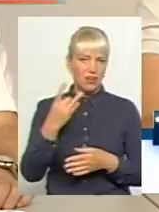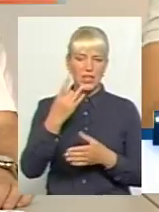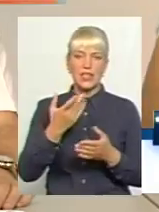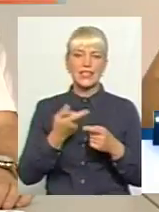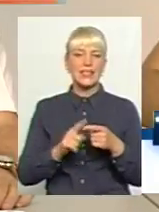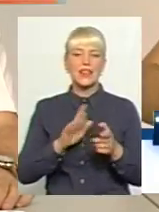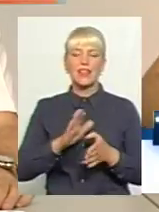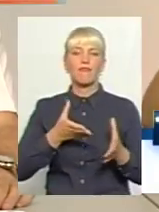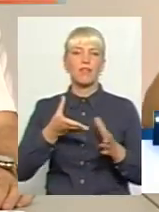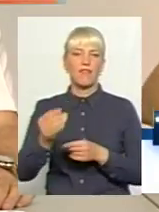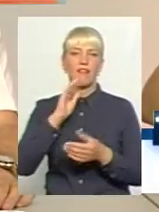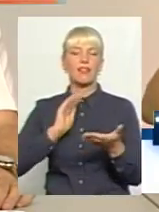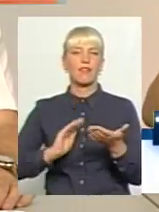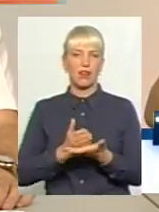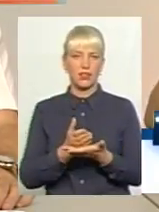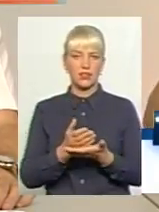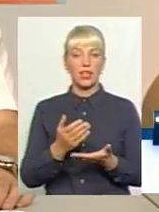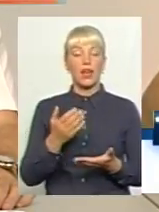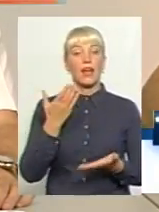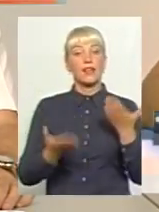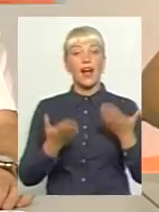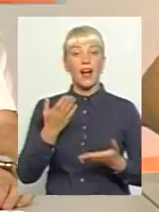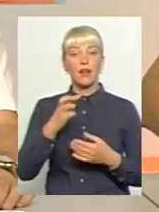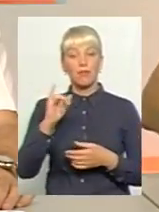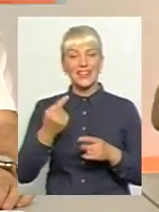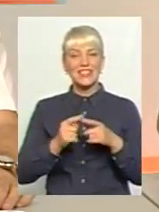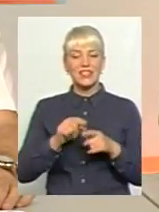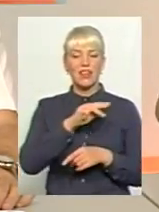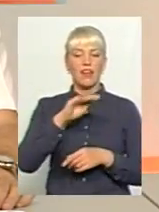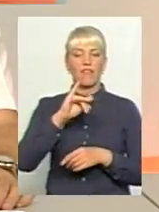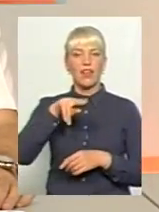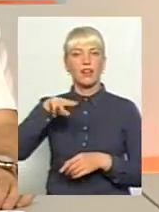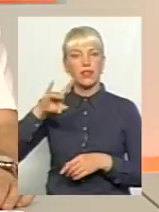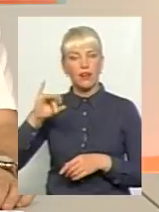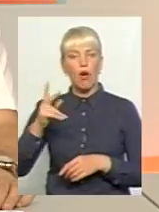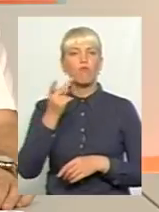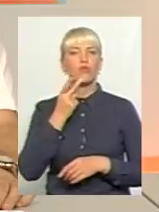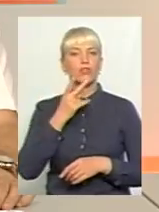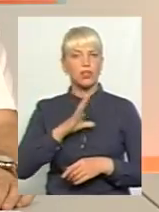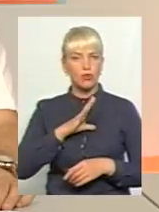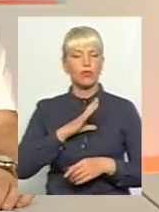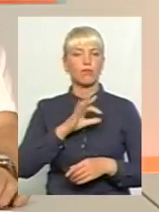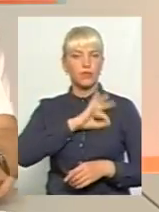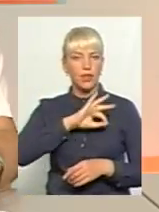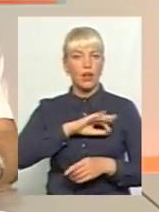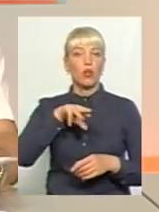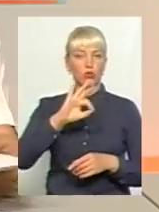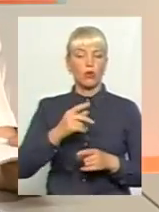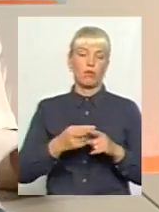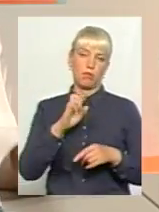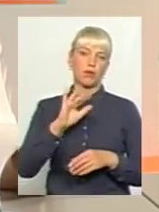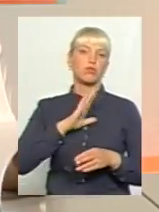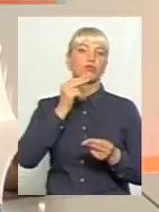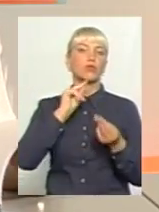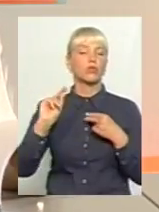якби. Якби це, ці фільтри були постійно, тобто, да, вже зовсім був інший діаліст. Ну, в іншому, можна